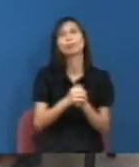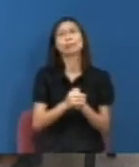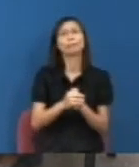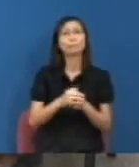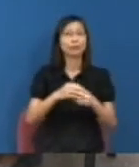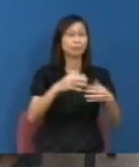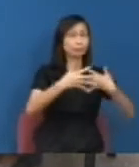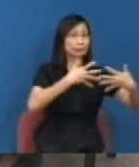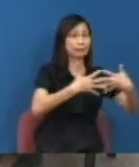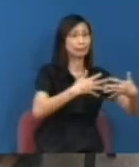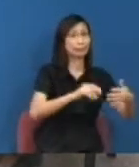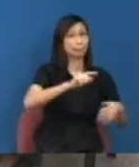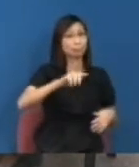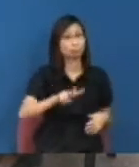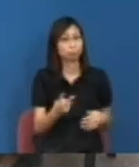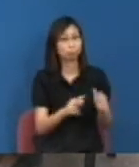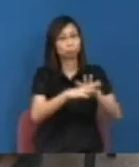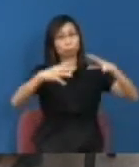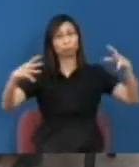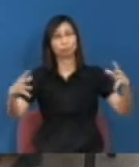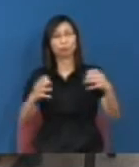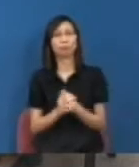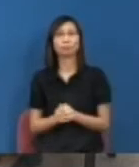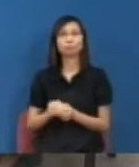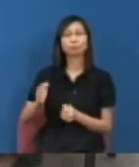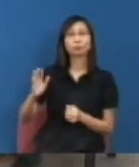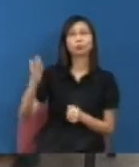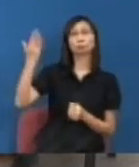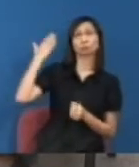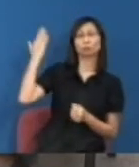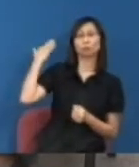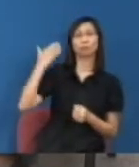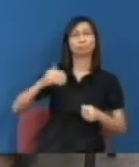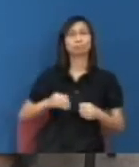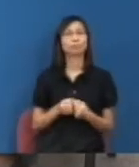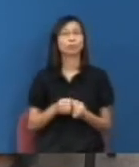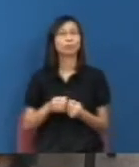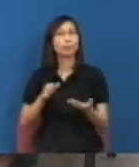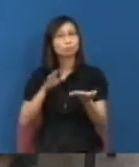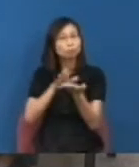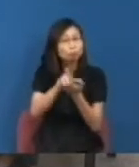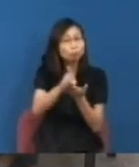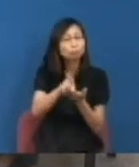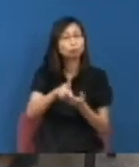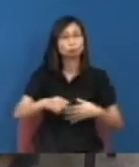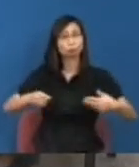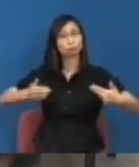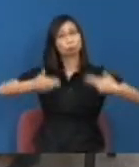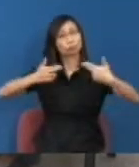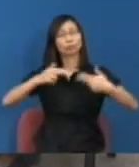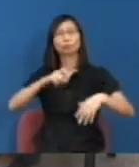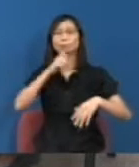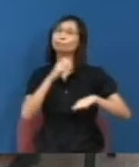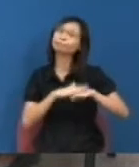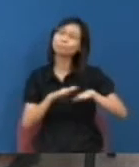當然你會見到其實當日的報導主流媒體基本上很正常或者其實是挺學習的但反而之後